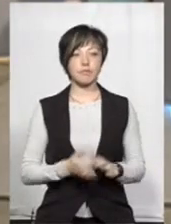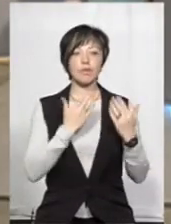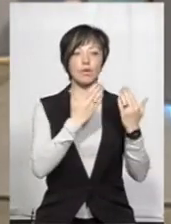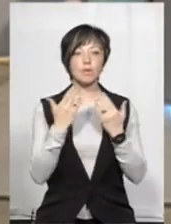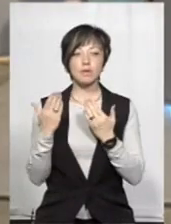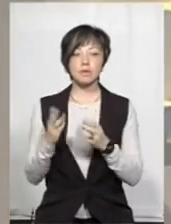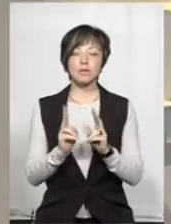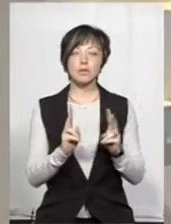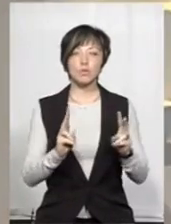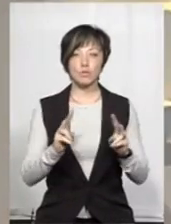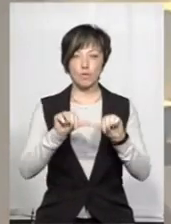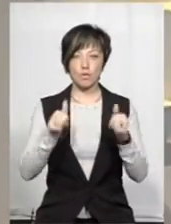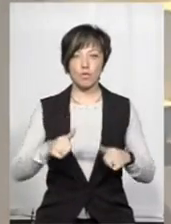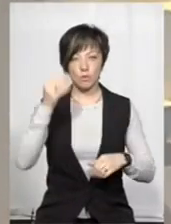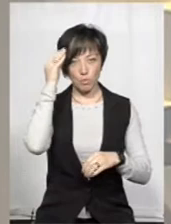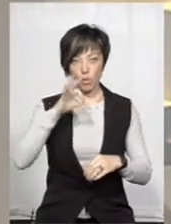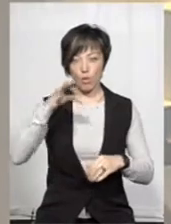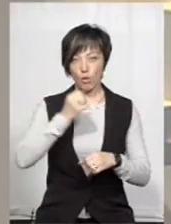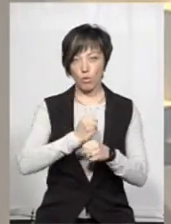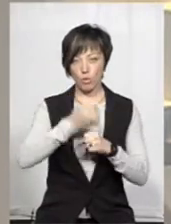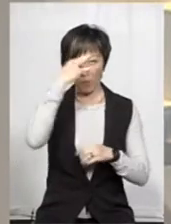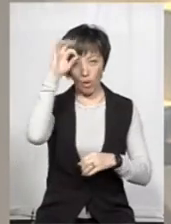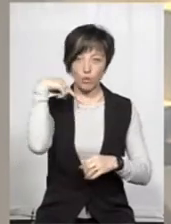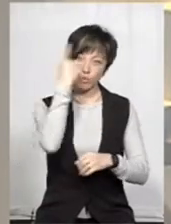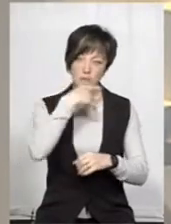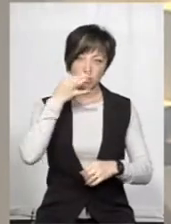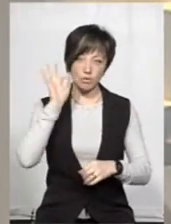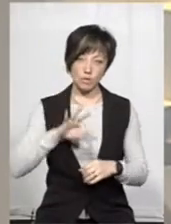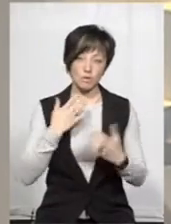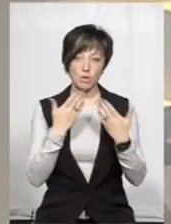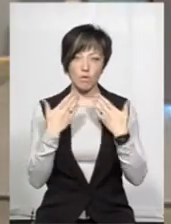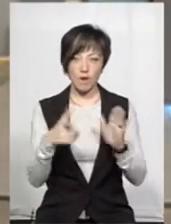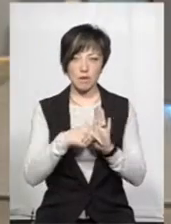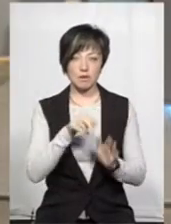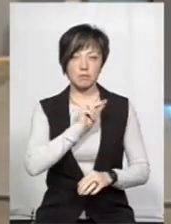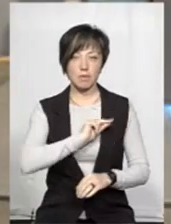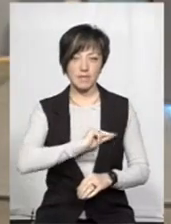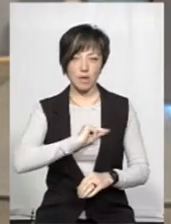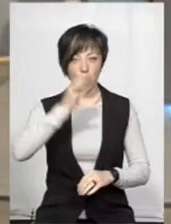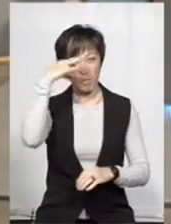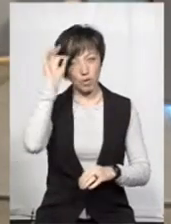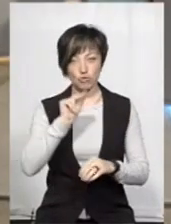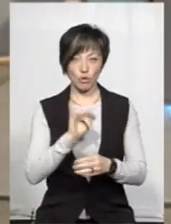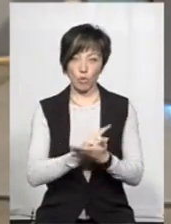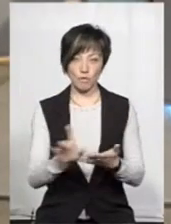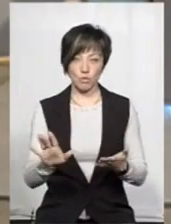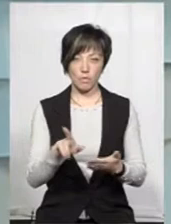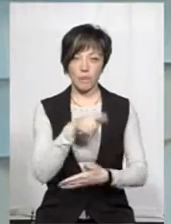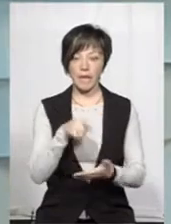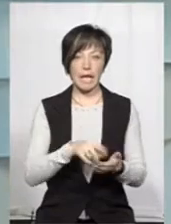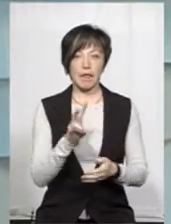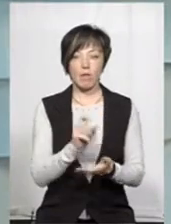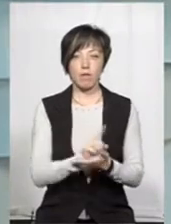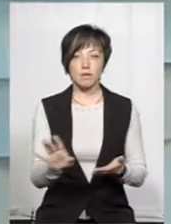основному формували свою думку про роботу поліції на основі особистого досвіду спілкування правоохоронцями, чи не обов'язково? Не обов